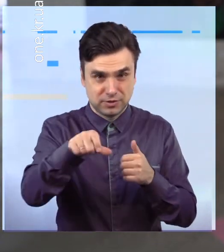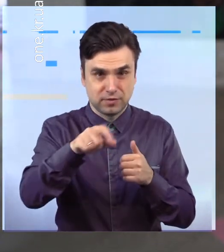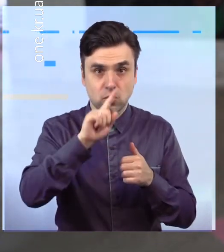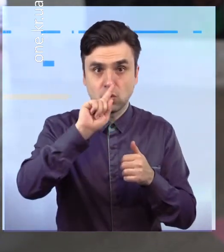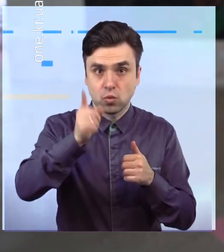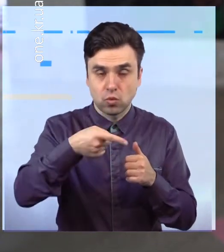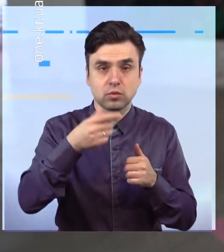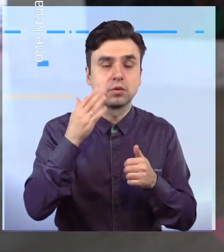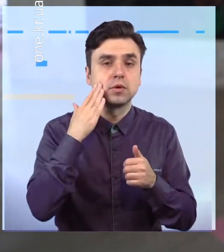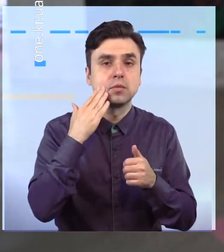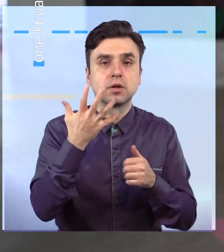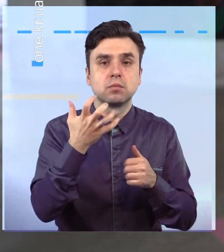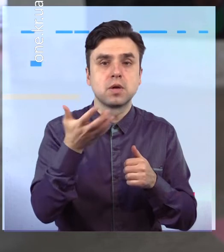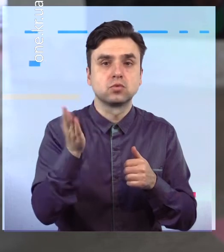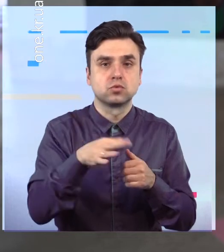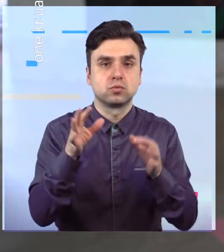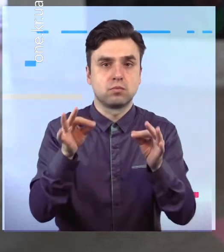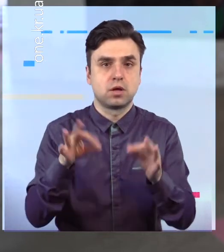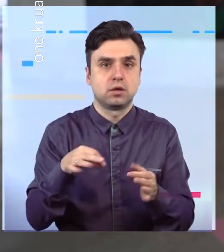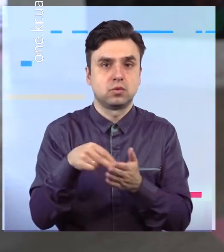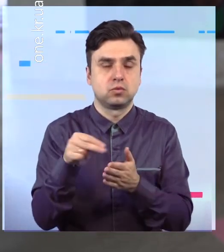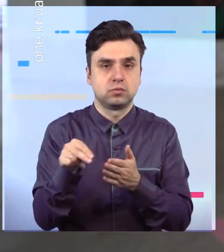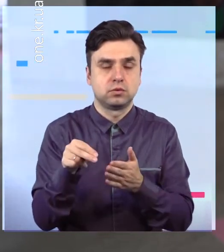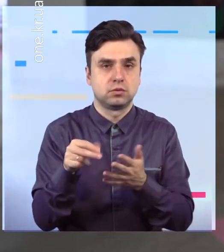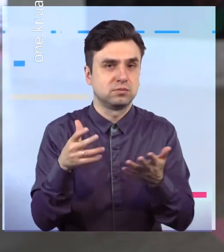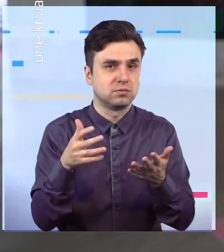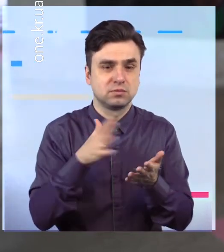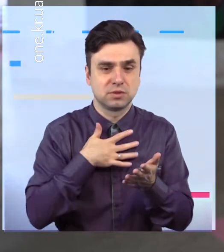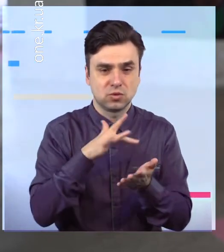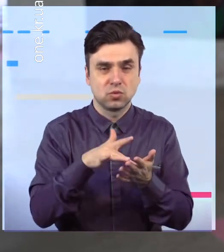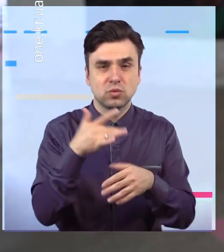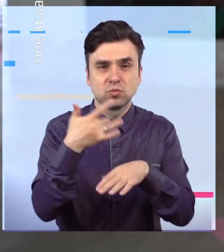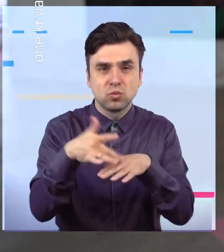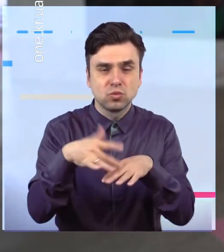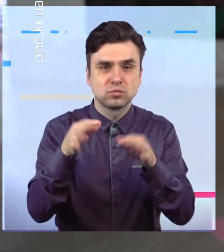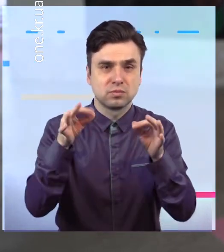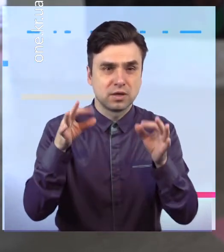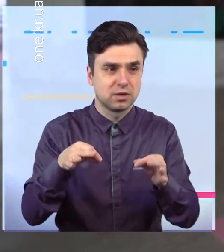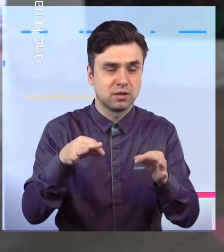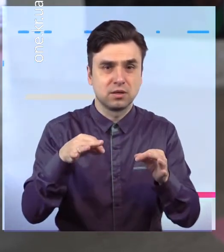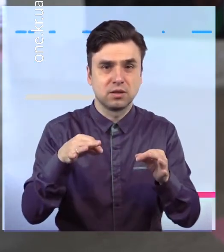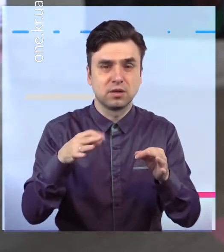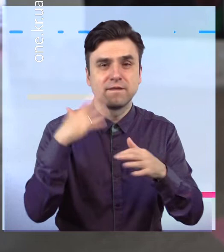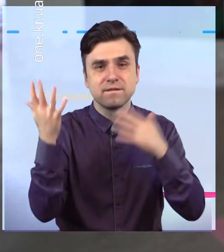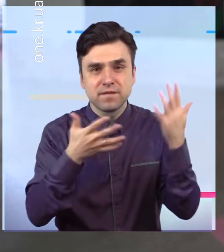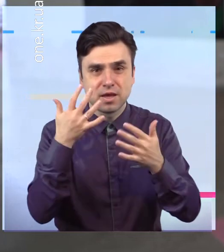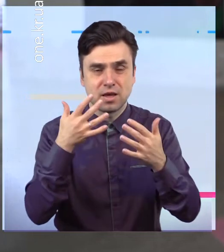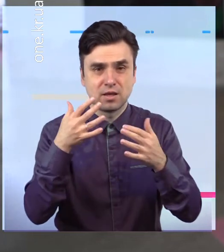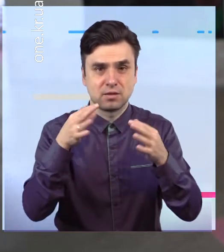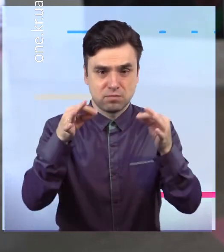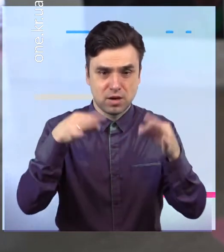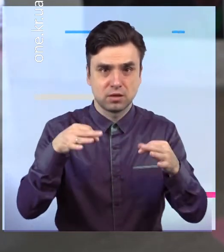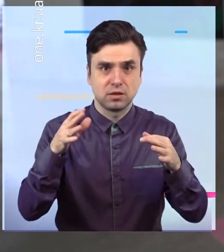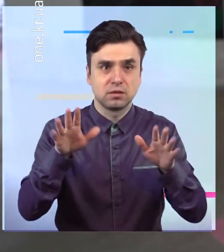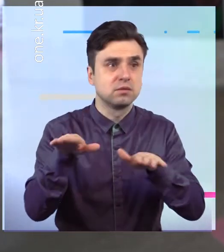мішечків. І наше місто, звичайно, ними засмічено. Вони як приводи лідають по всьому місту. Зараз ще, на жаль, додалися і одноразові маски.